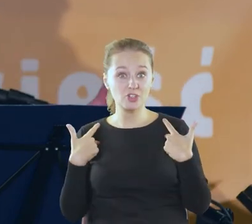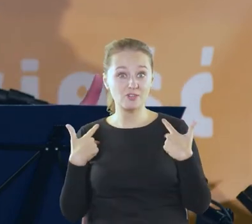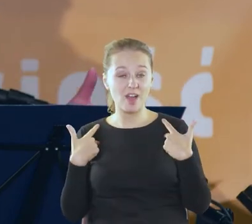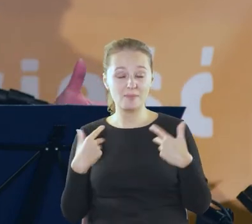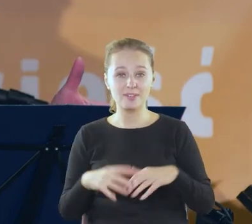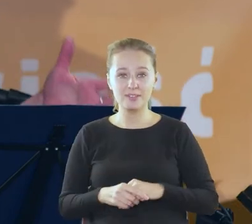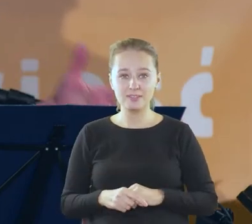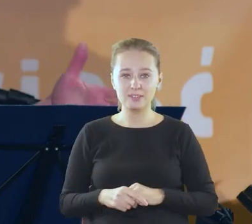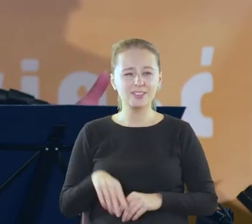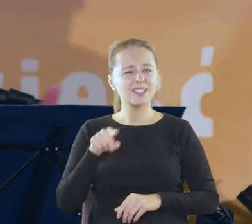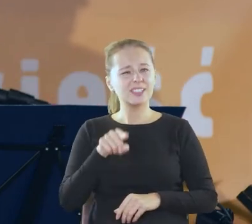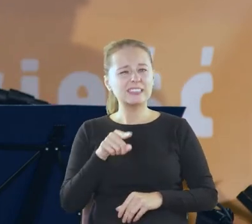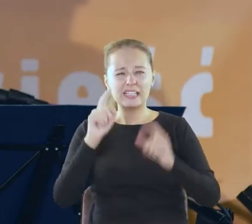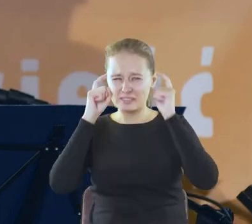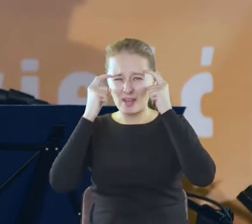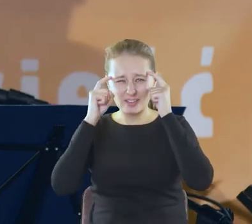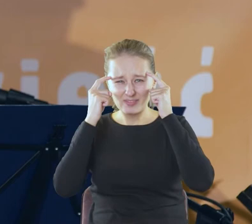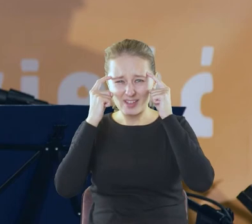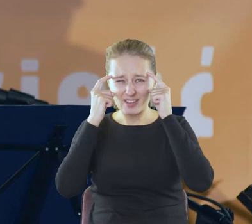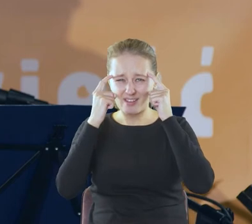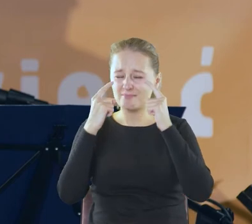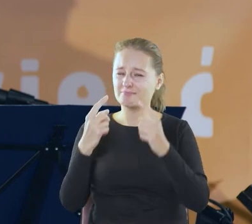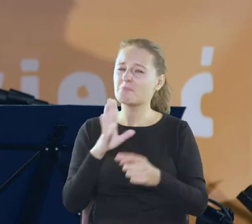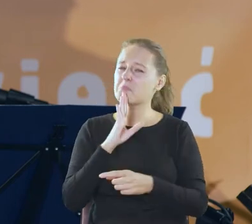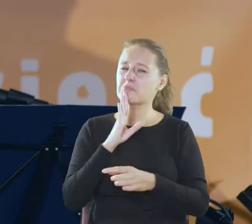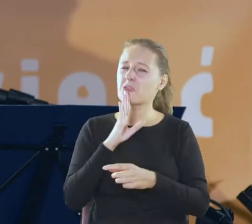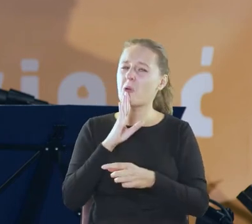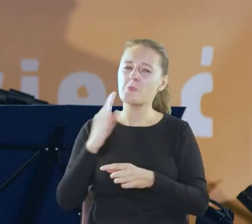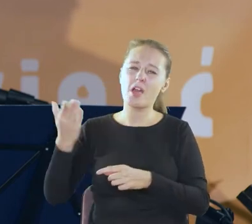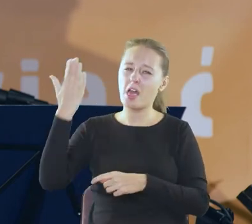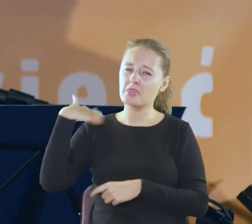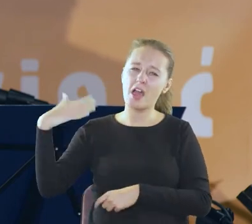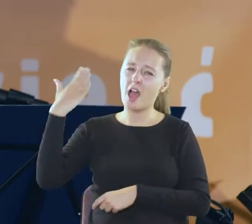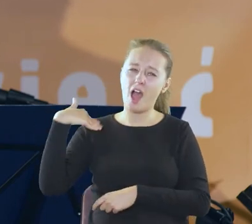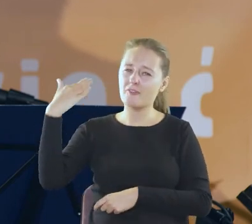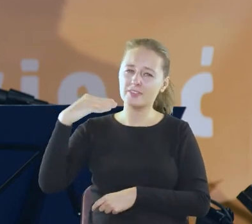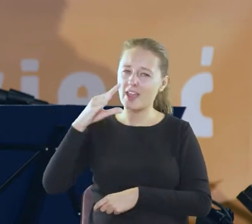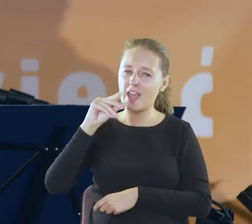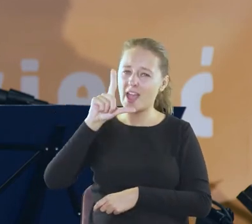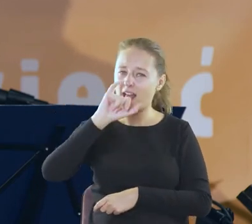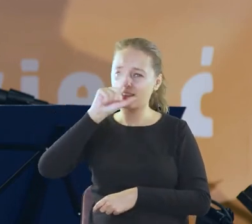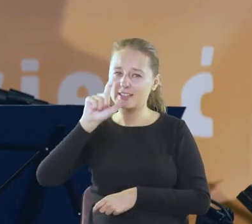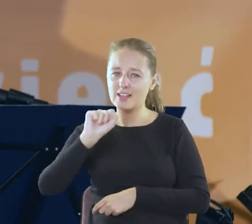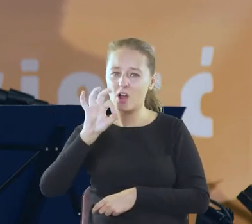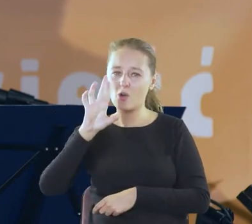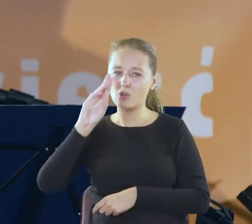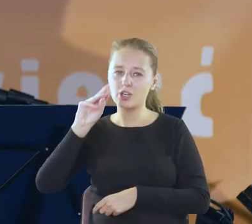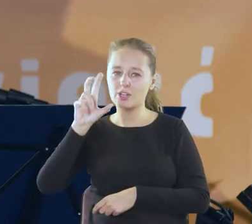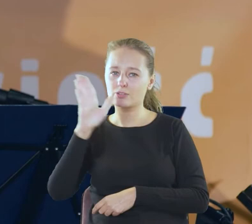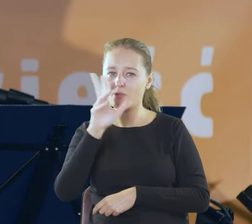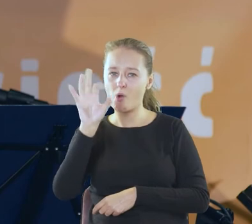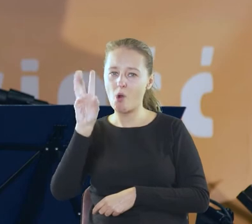nie są wcale tak bardzo różne od zmartwień które nosiła w swojej głowie Eliza Orzeszkowa